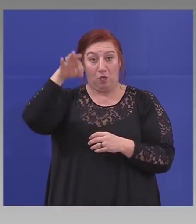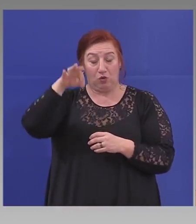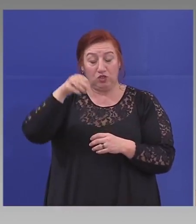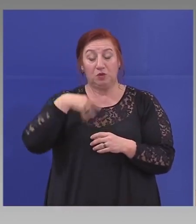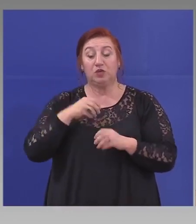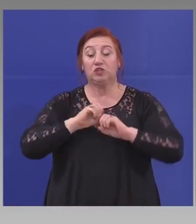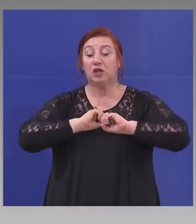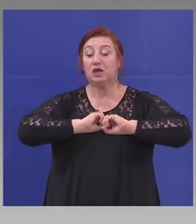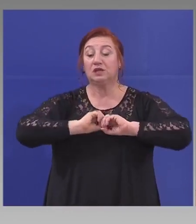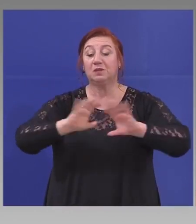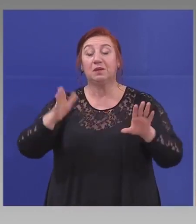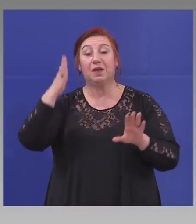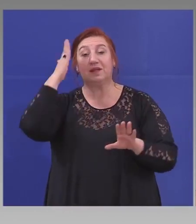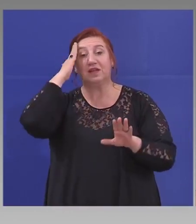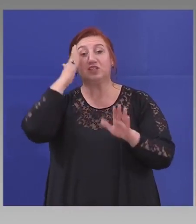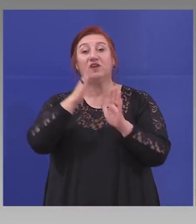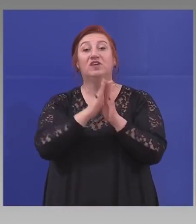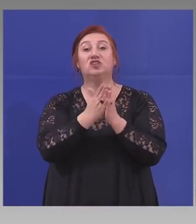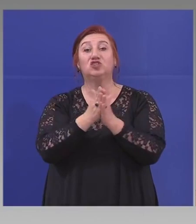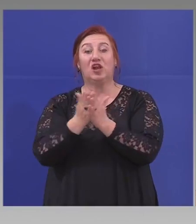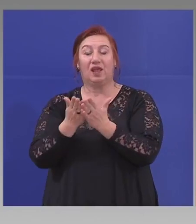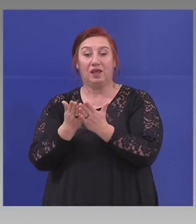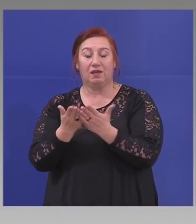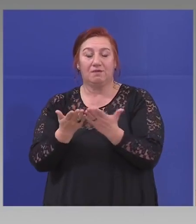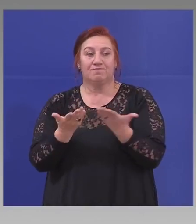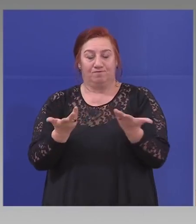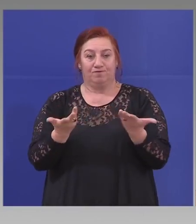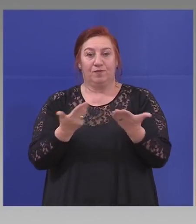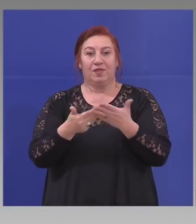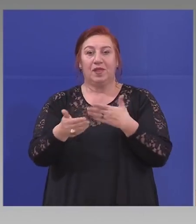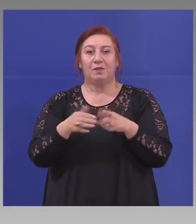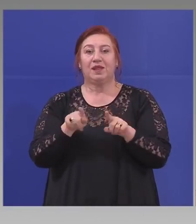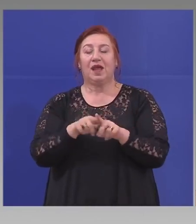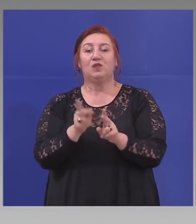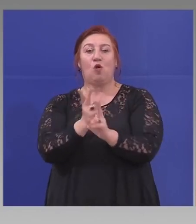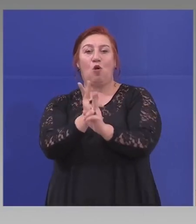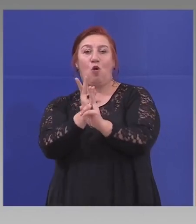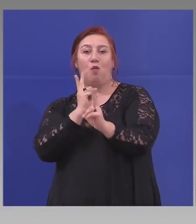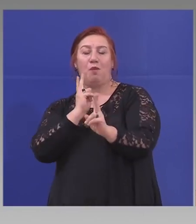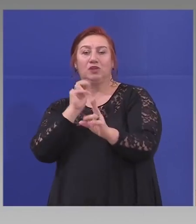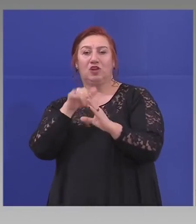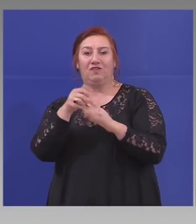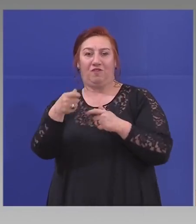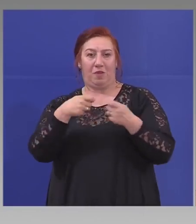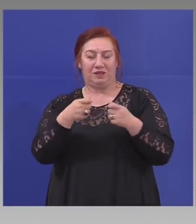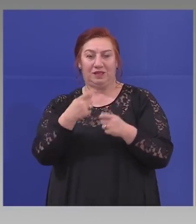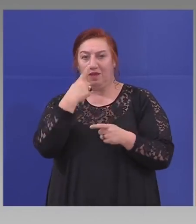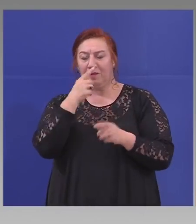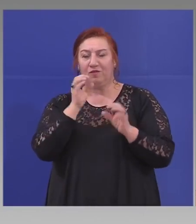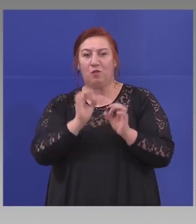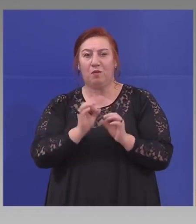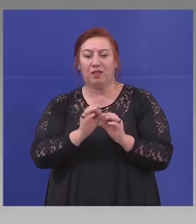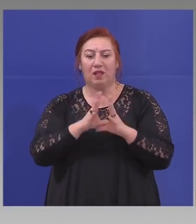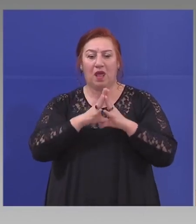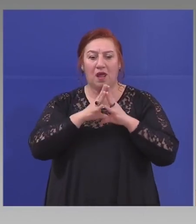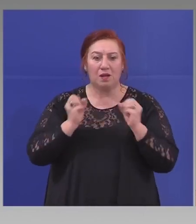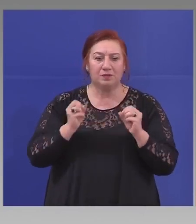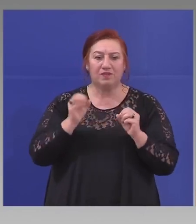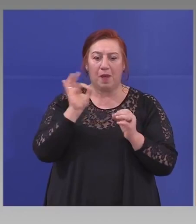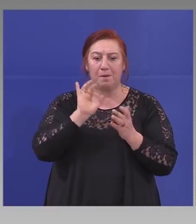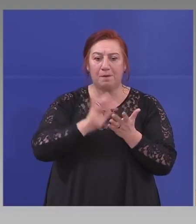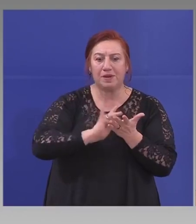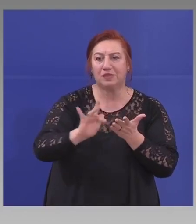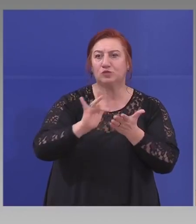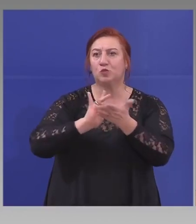членки, защото на практика става като на опашката в магазина в първи момент, когато има дефицит и всички държави се